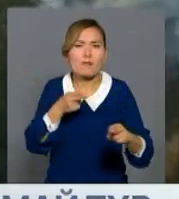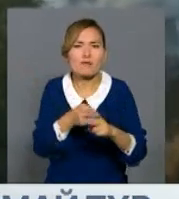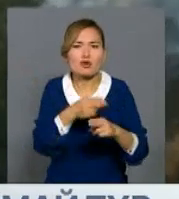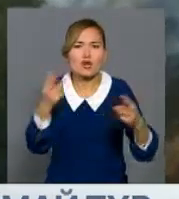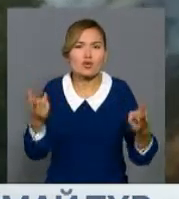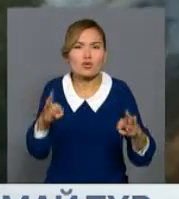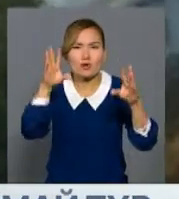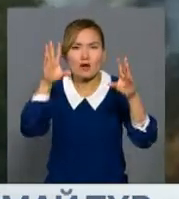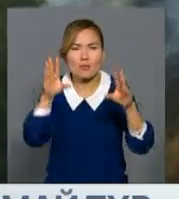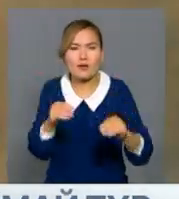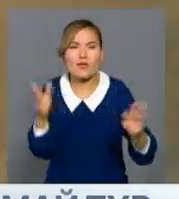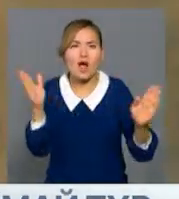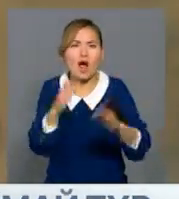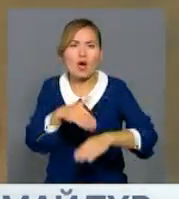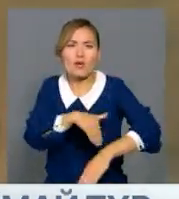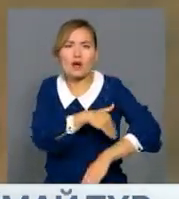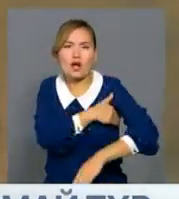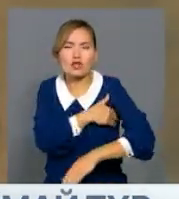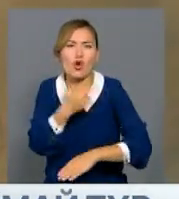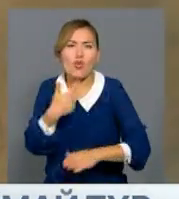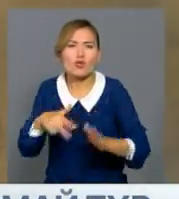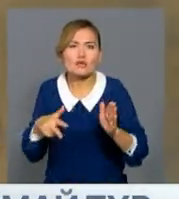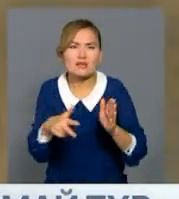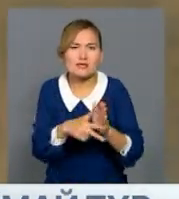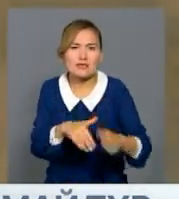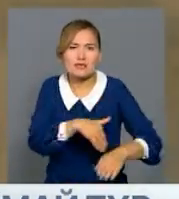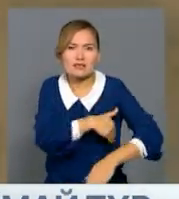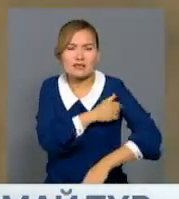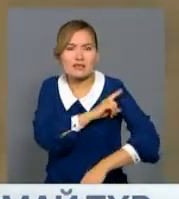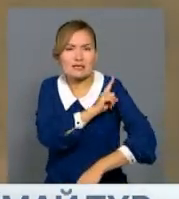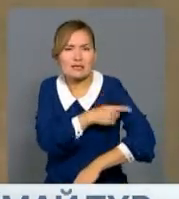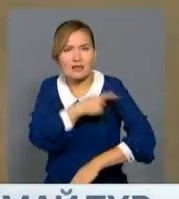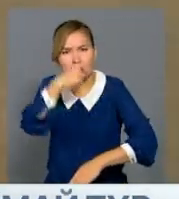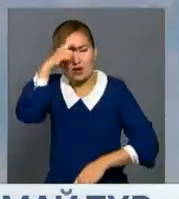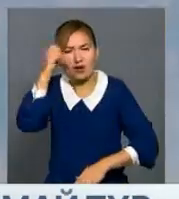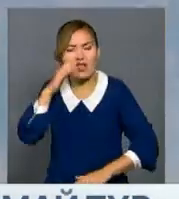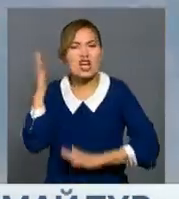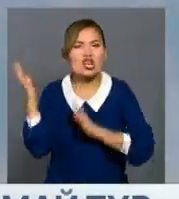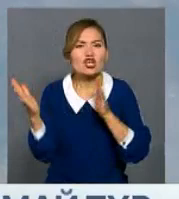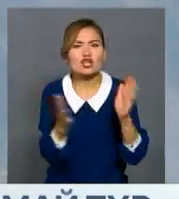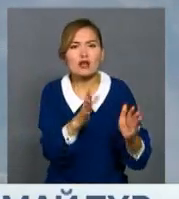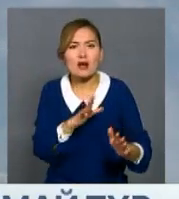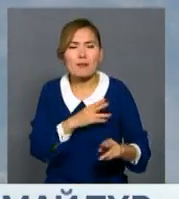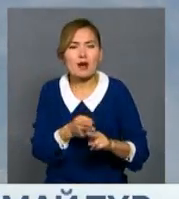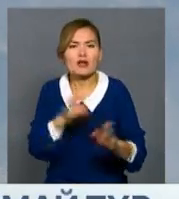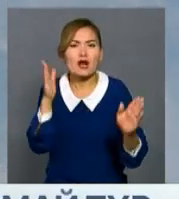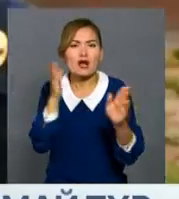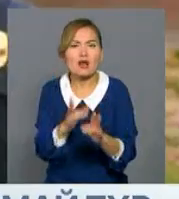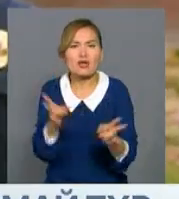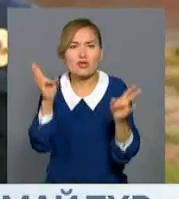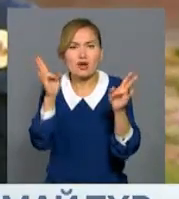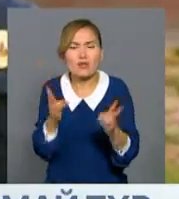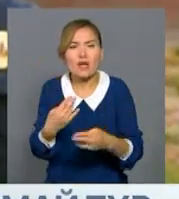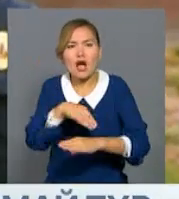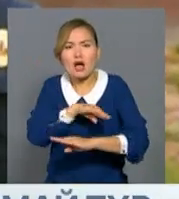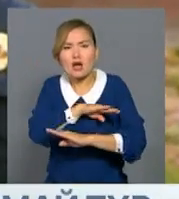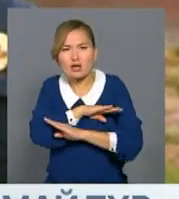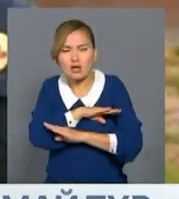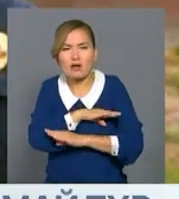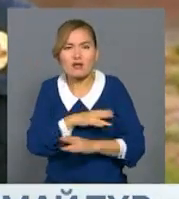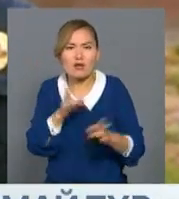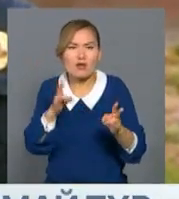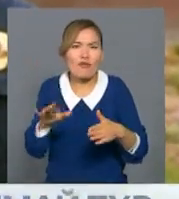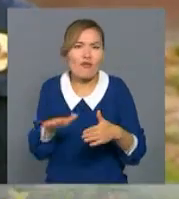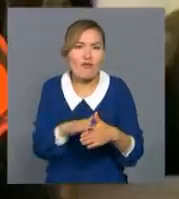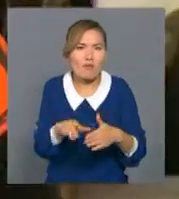Осы күндері аймақта ауа температурасы 38 селсі градусқа дейін жоғарылып жел тұрған. Әзірге табиғи апаттан қаза тапқандар мен жараланғандар